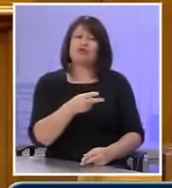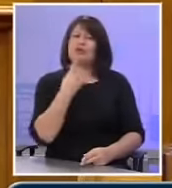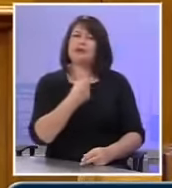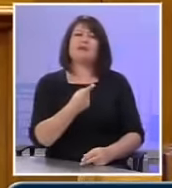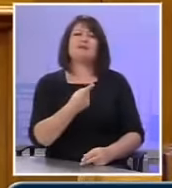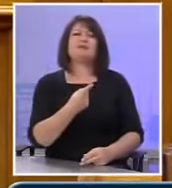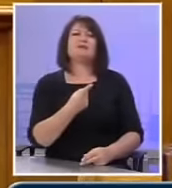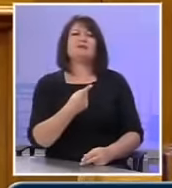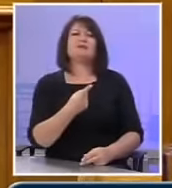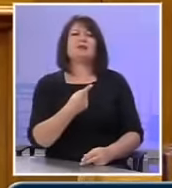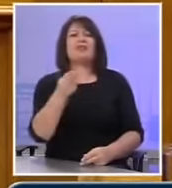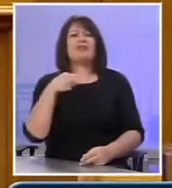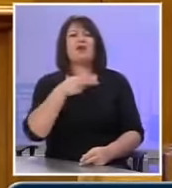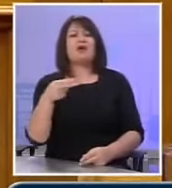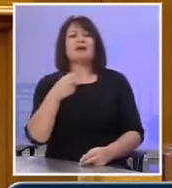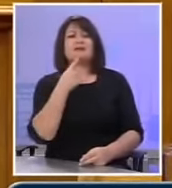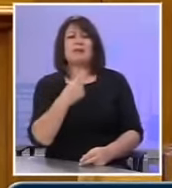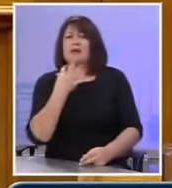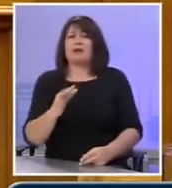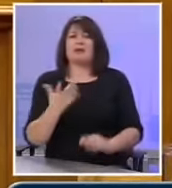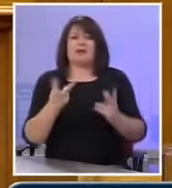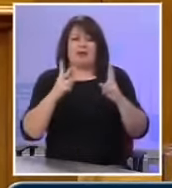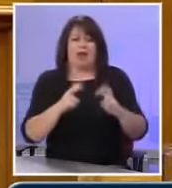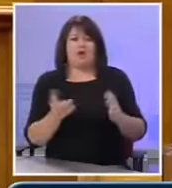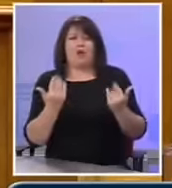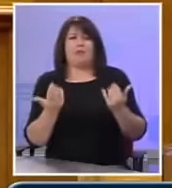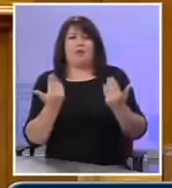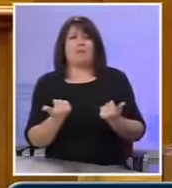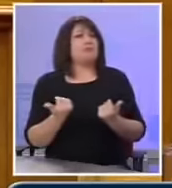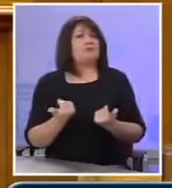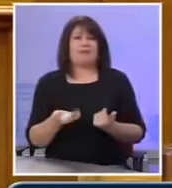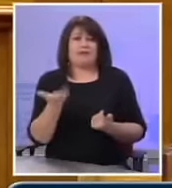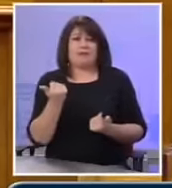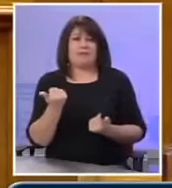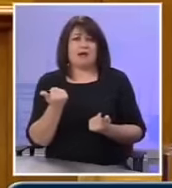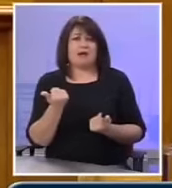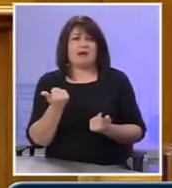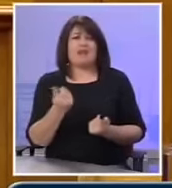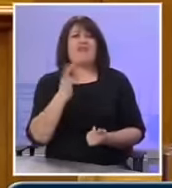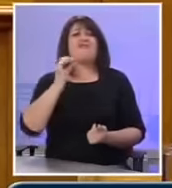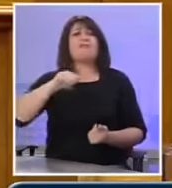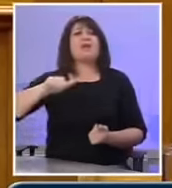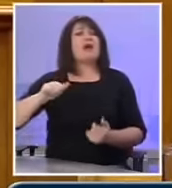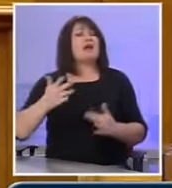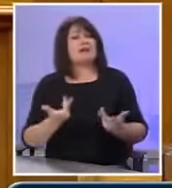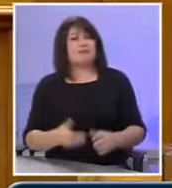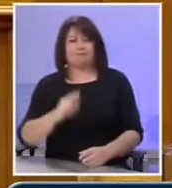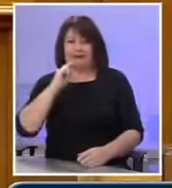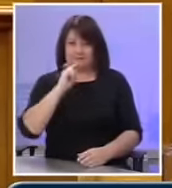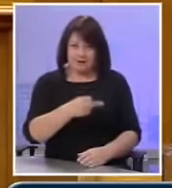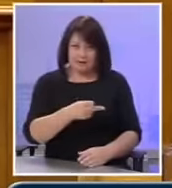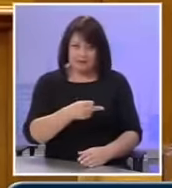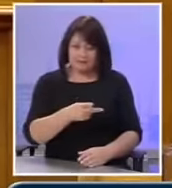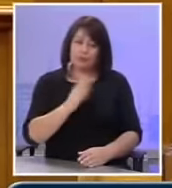ο κ. Θεοχάρης «Μα γιατί δεν θα κάνουμε έλεγχο αφού δεν θα υπάρχει στο ΦΠΑ» Η απάντηση θα είναι